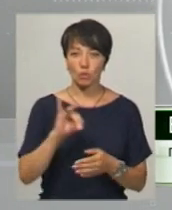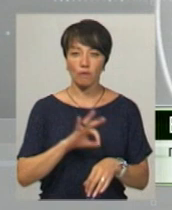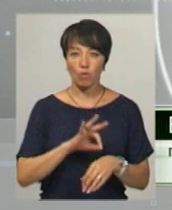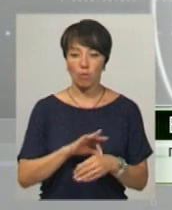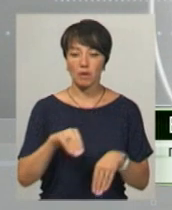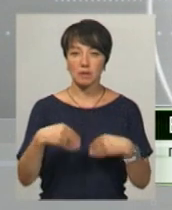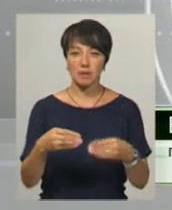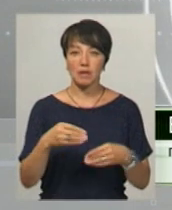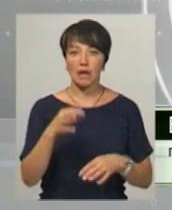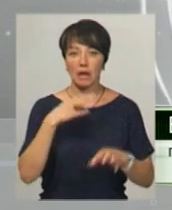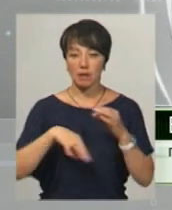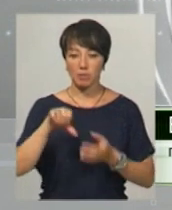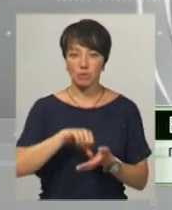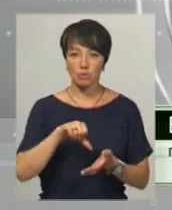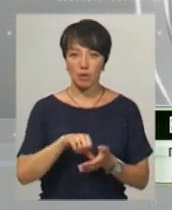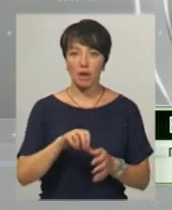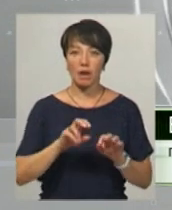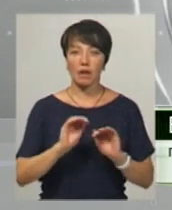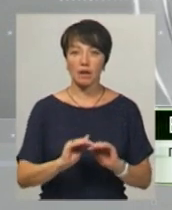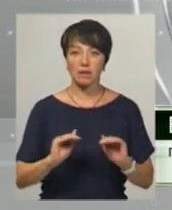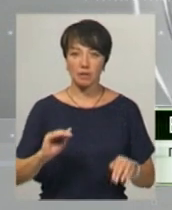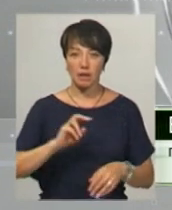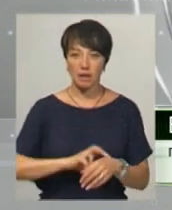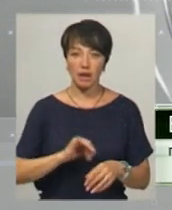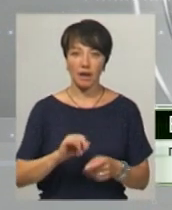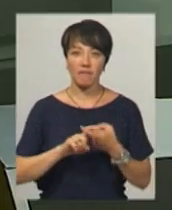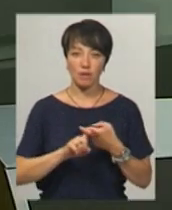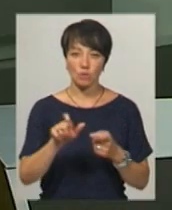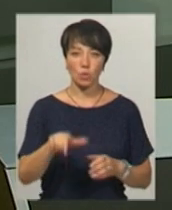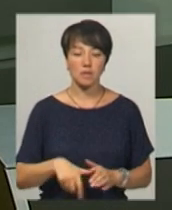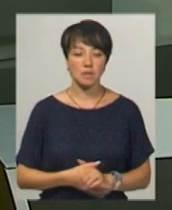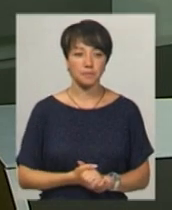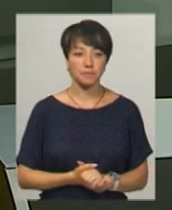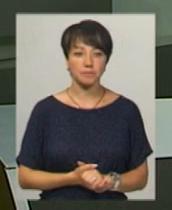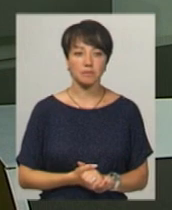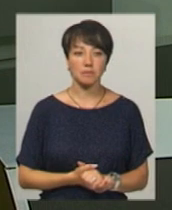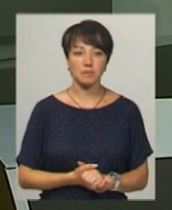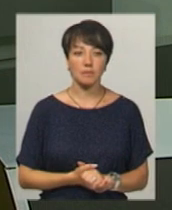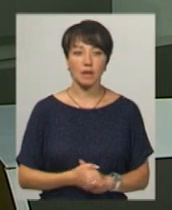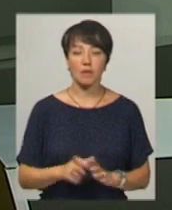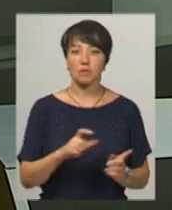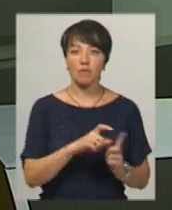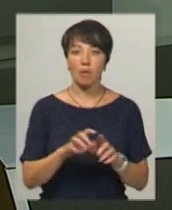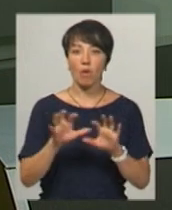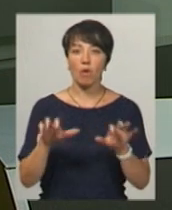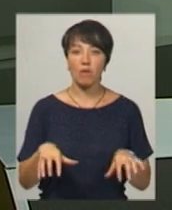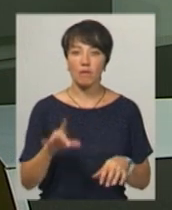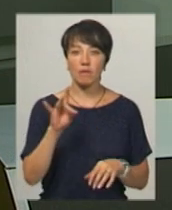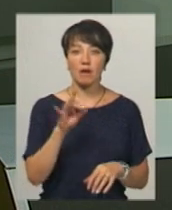призначаємо ліки в присутності педіатра та інфекціоніста. За словами голови Березанської